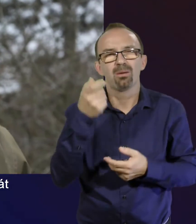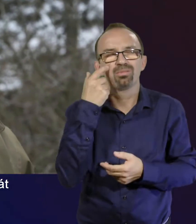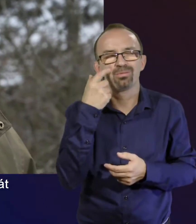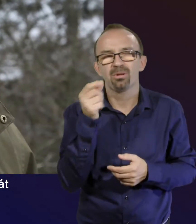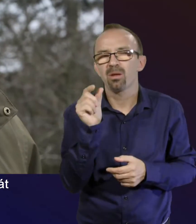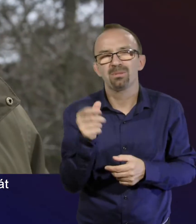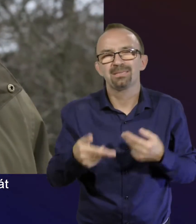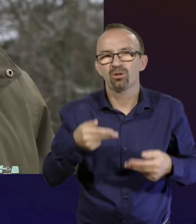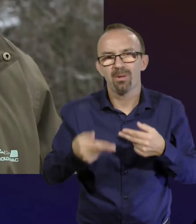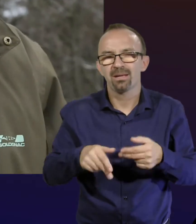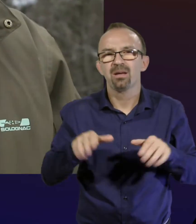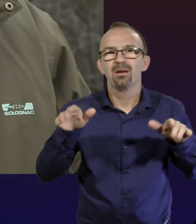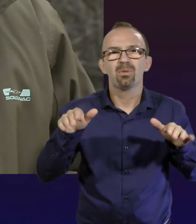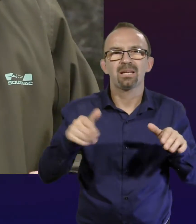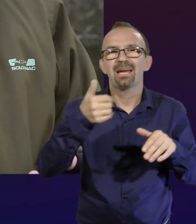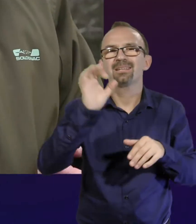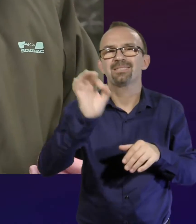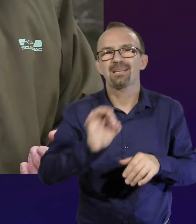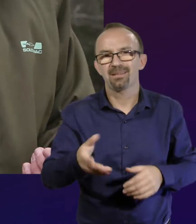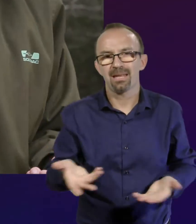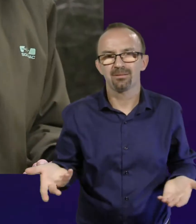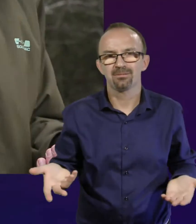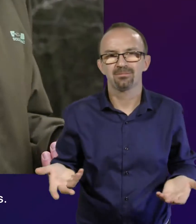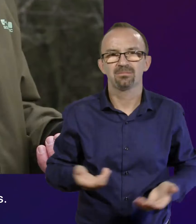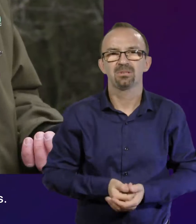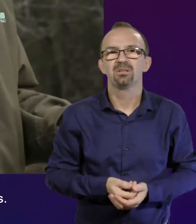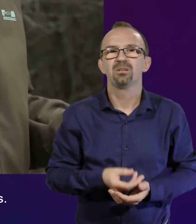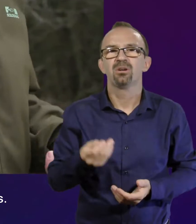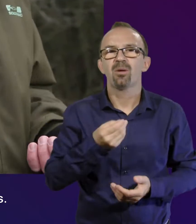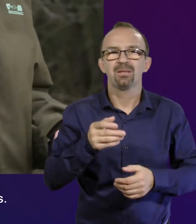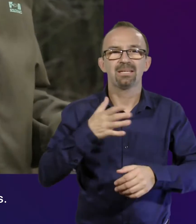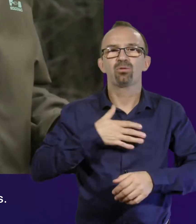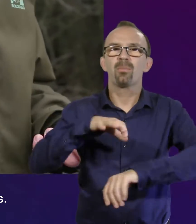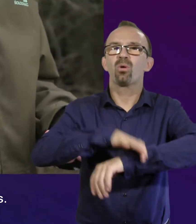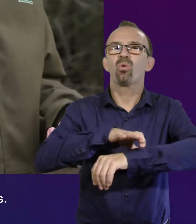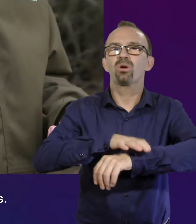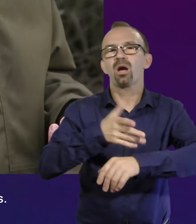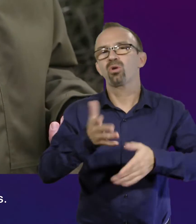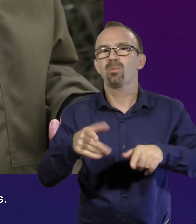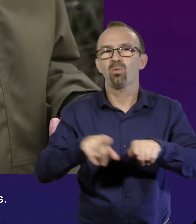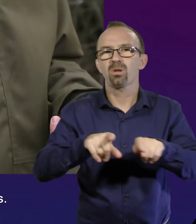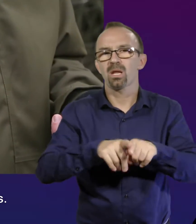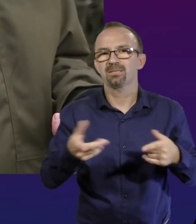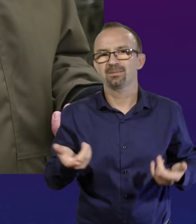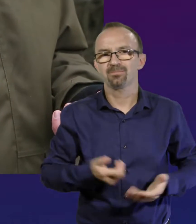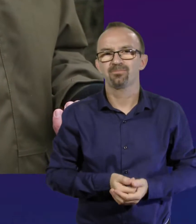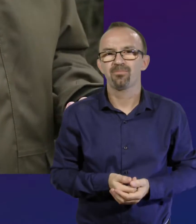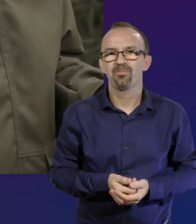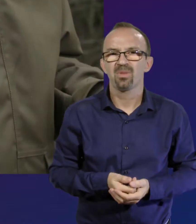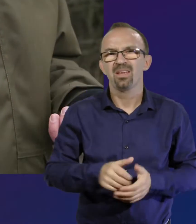rettentő pici a tömege, a madár tömegének kb. egy százaléka, mint a mi karóránk nagyjából annyi a madárnak is.